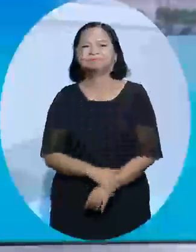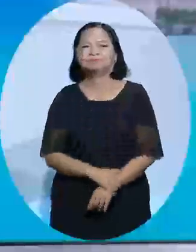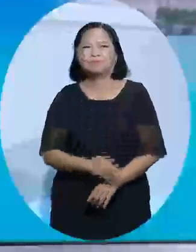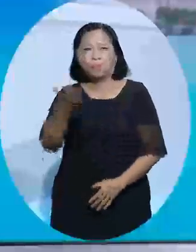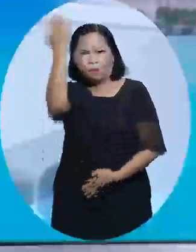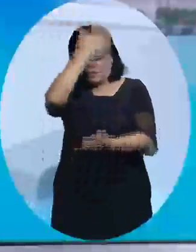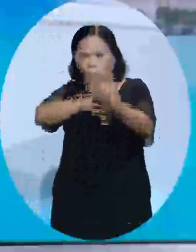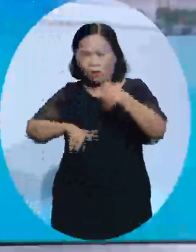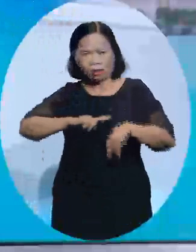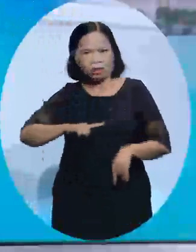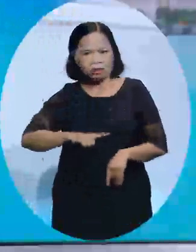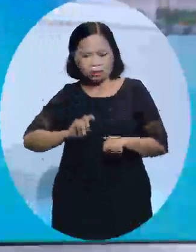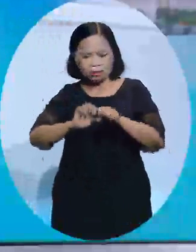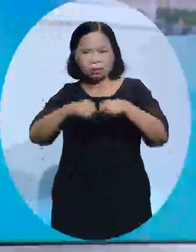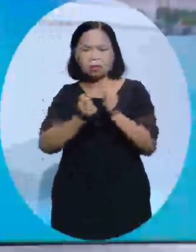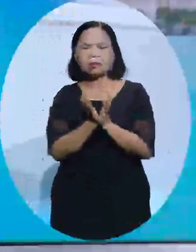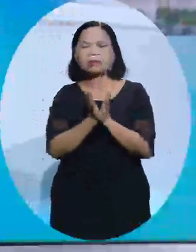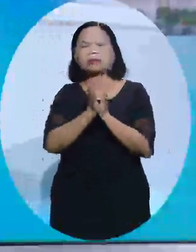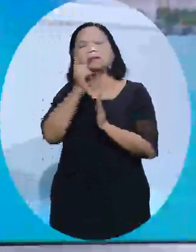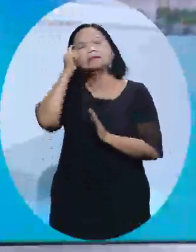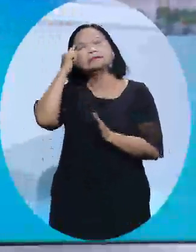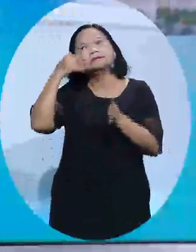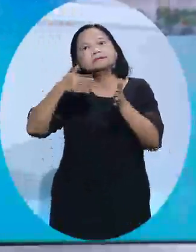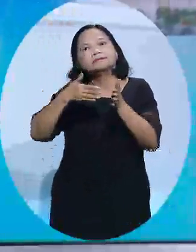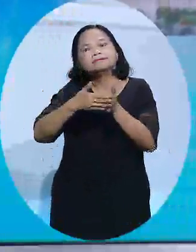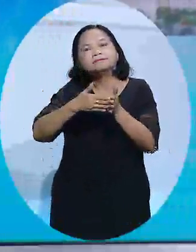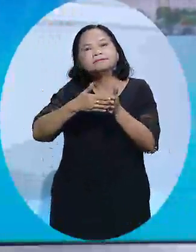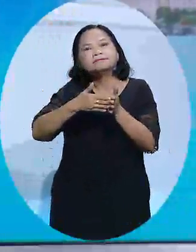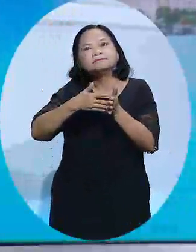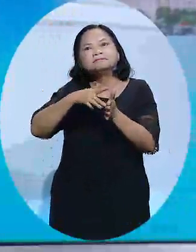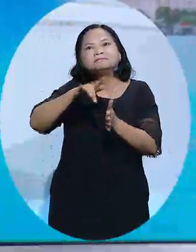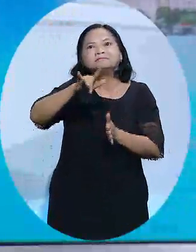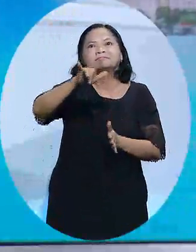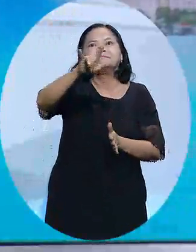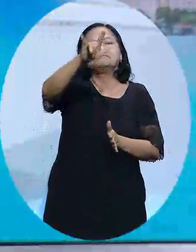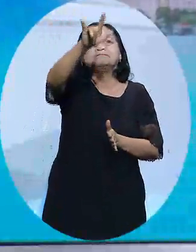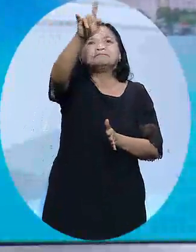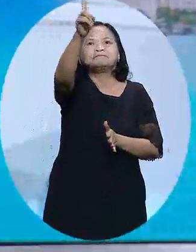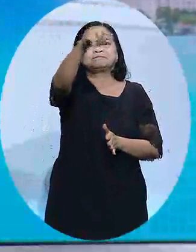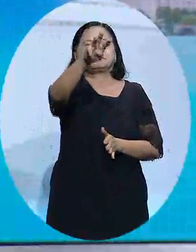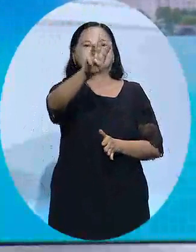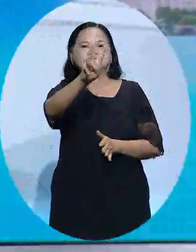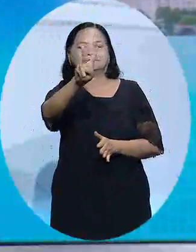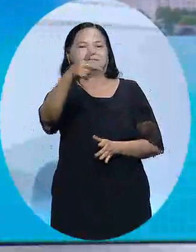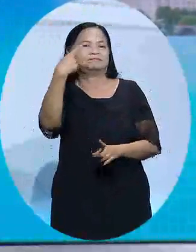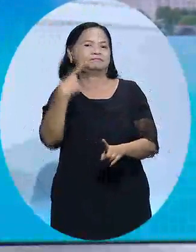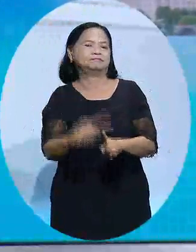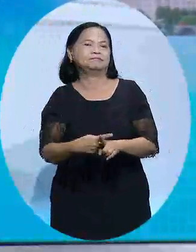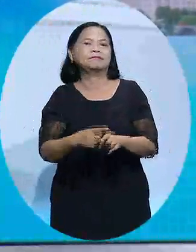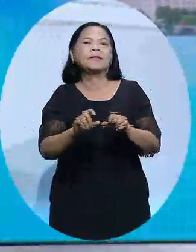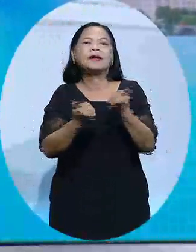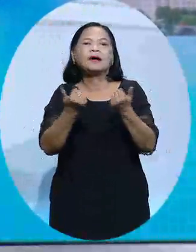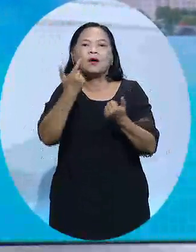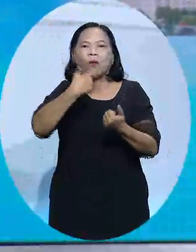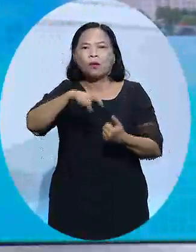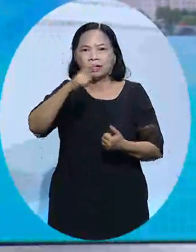Hôm qua, Trung Quốc đã tổ chức lễ tưởng niệm các nạn nhân trong vụ tai nạn máy bay thảm khốc khiến cho 132 người thiệt mạng ở tỉnh Quảng Tây,